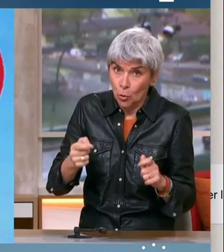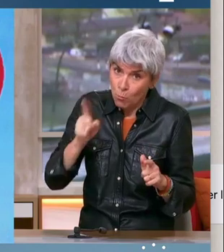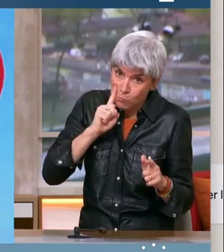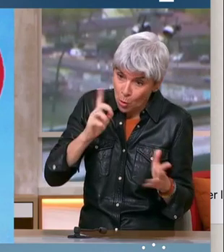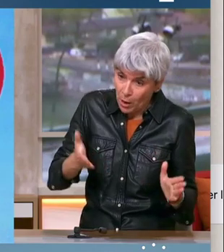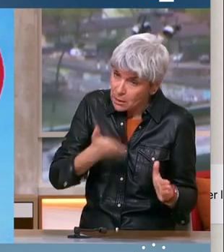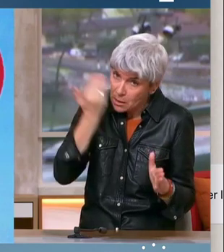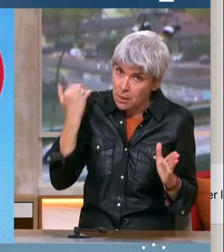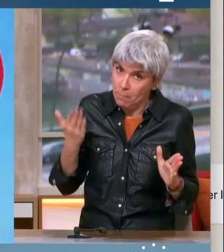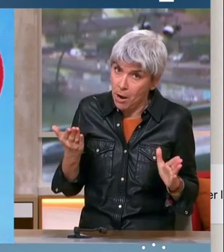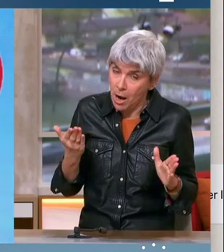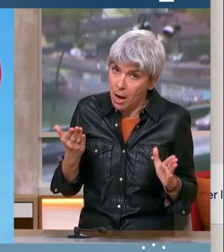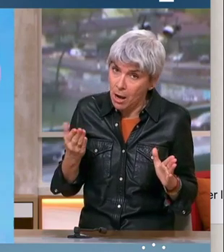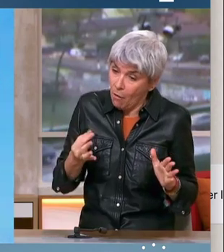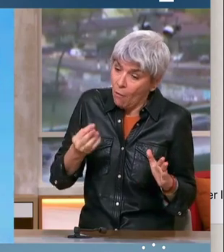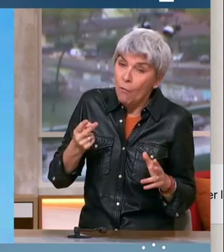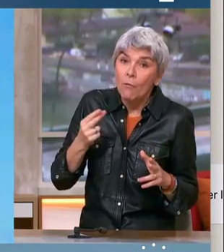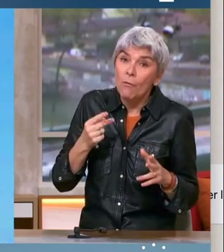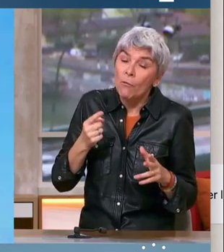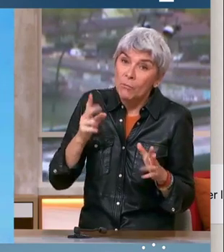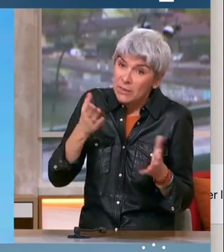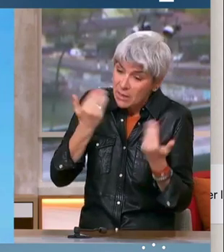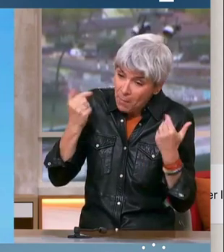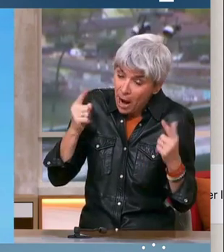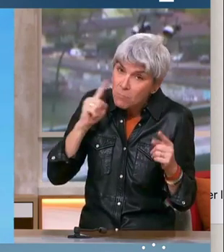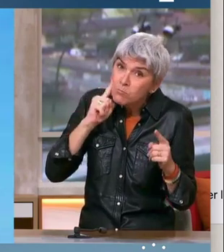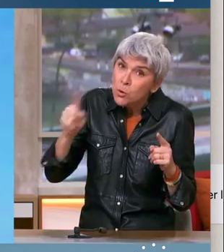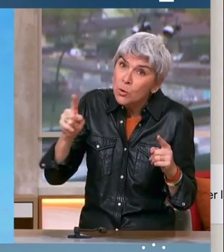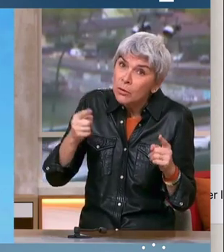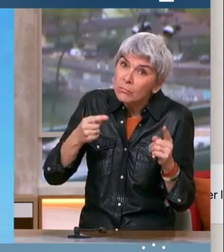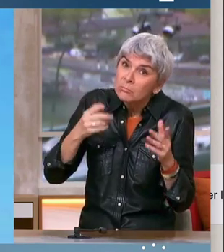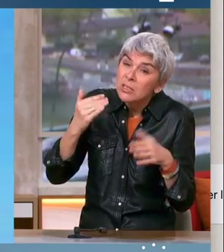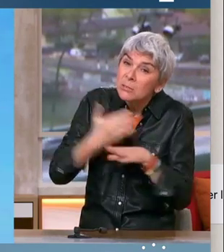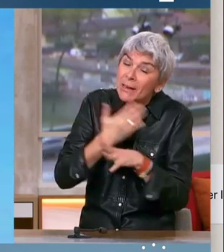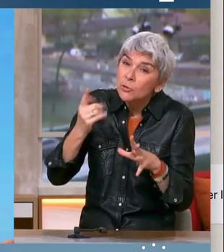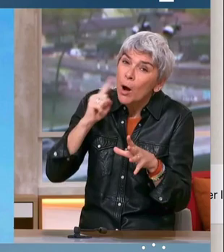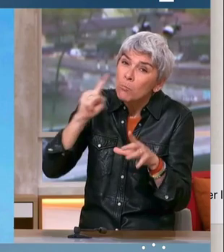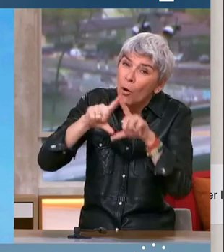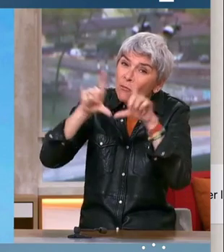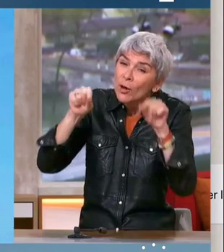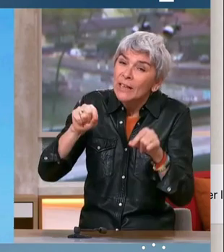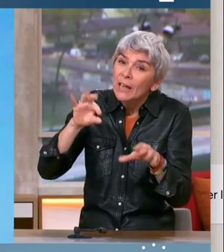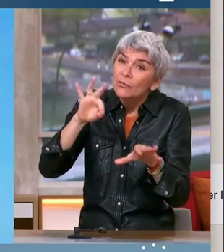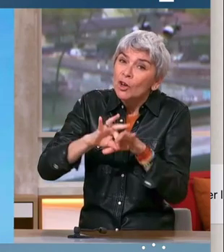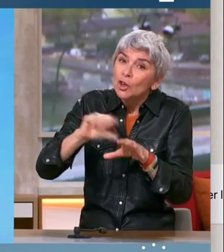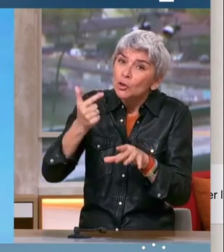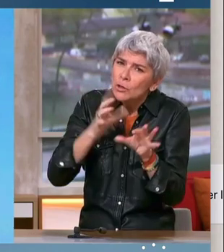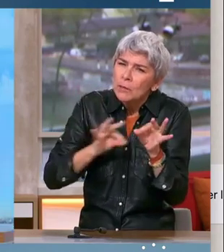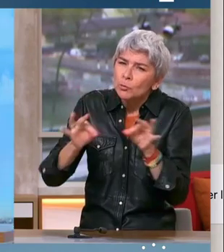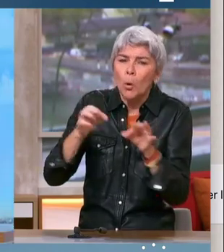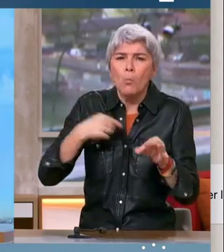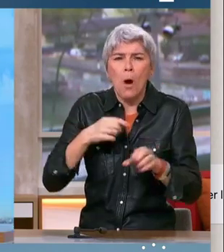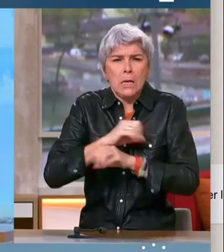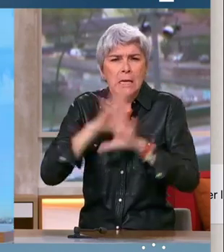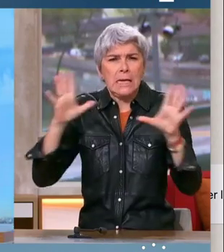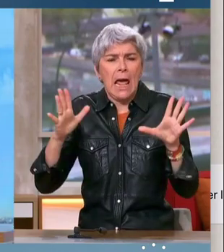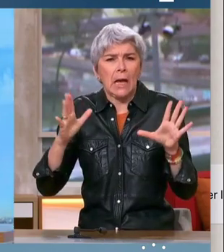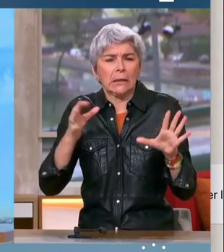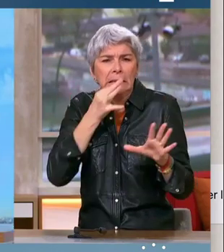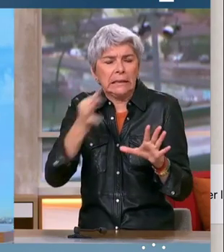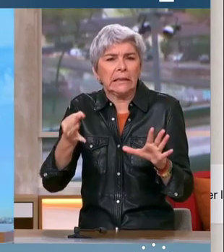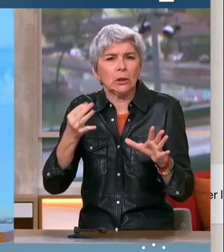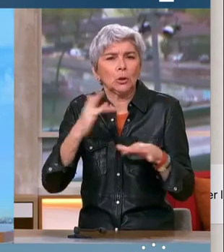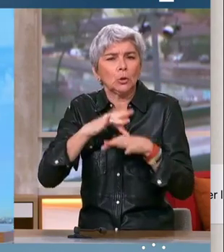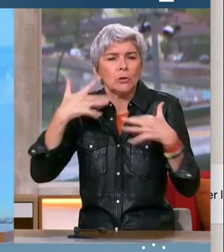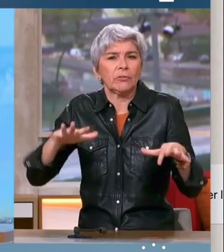pas, on ne vote pas pour ses idées, mais on ne sait pas ce que va devenir son bulletin de vote au second tour. Moi, c'est clair et c'est dit. C'est pour ça que